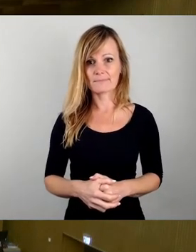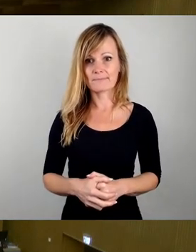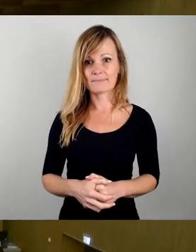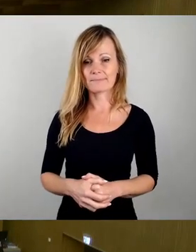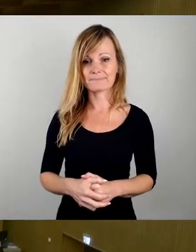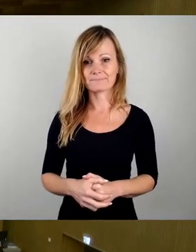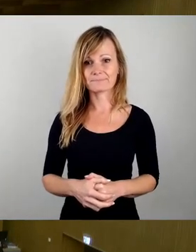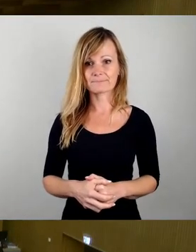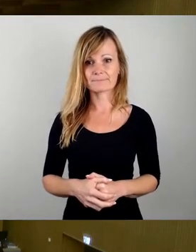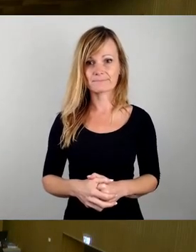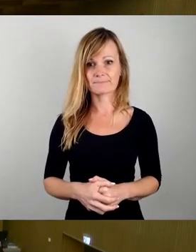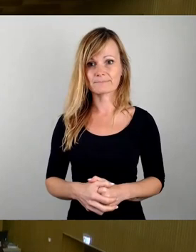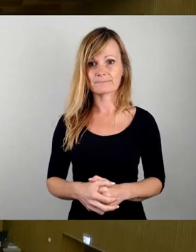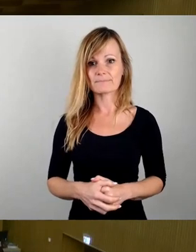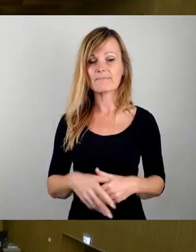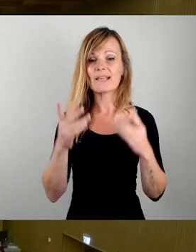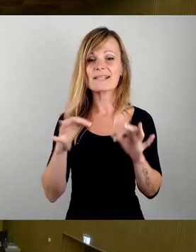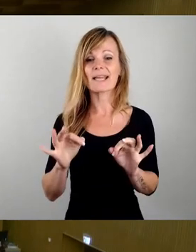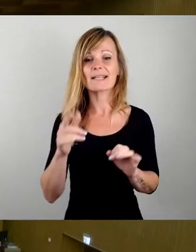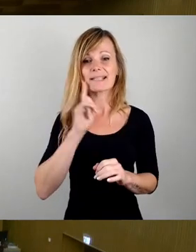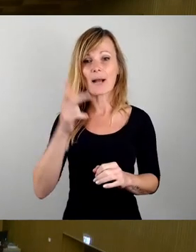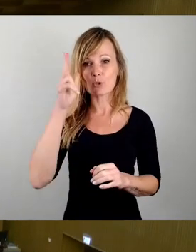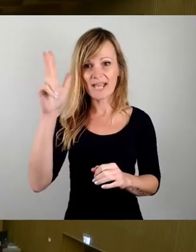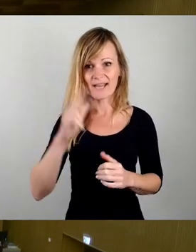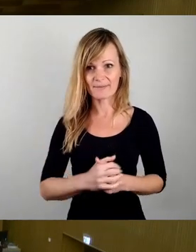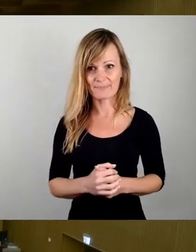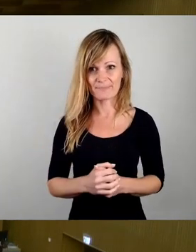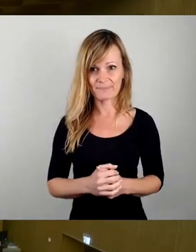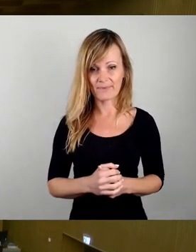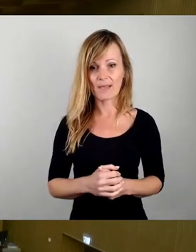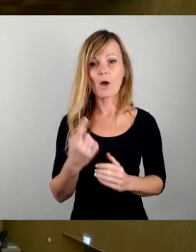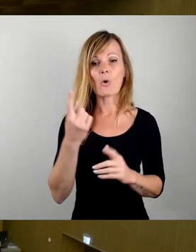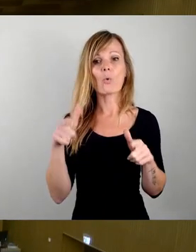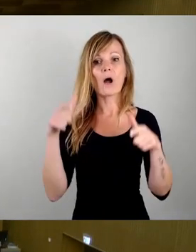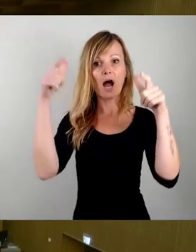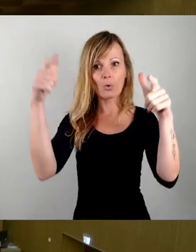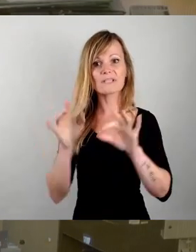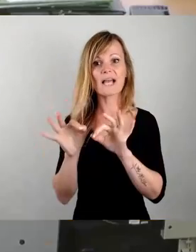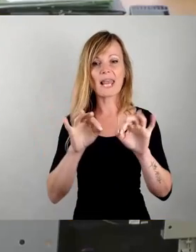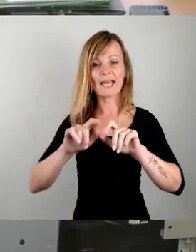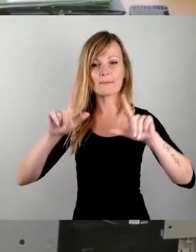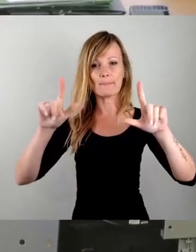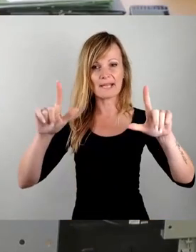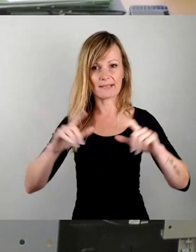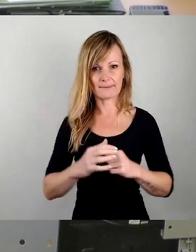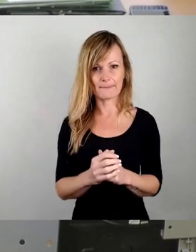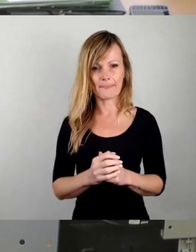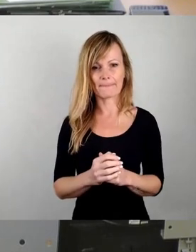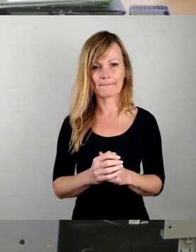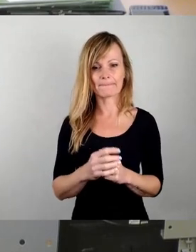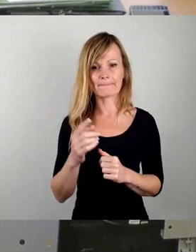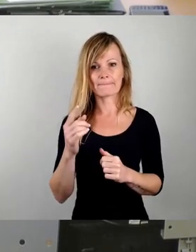Sehr geehrte Damen und Herren! Das Hochhausleitbild wurde immerhin bis jetzt fünf Jahre